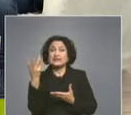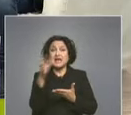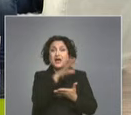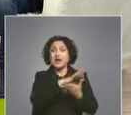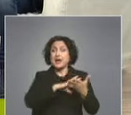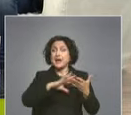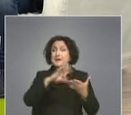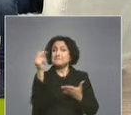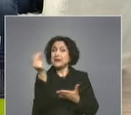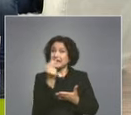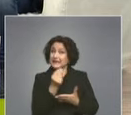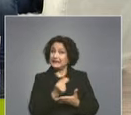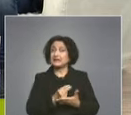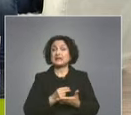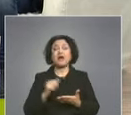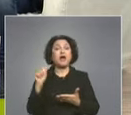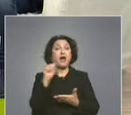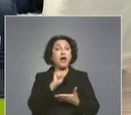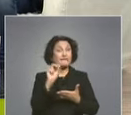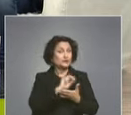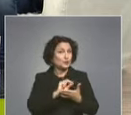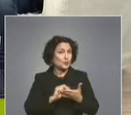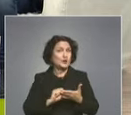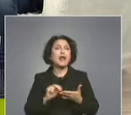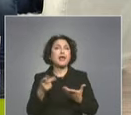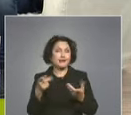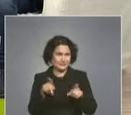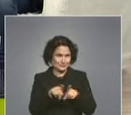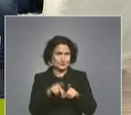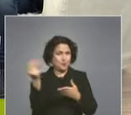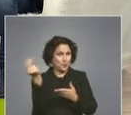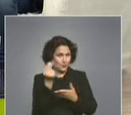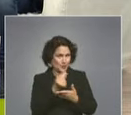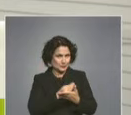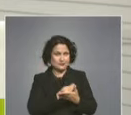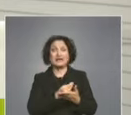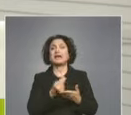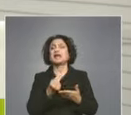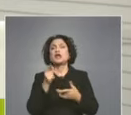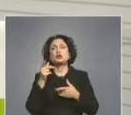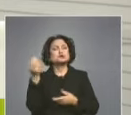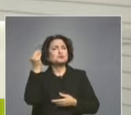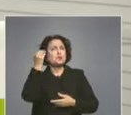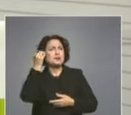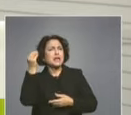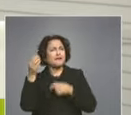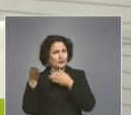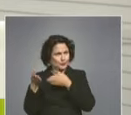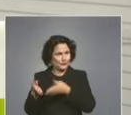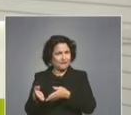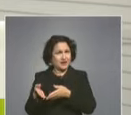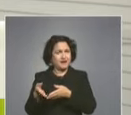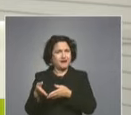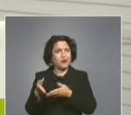че автора на книгата е художник. По някакъв начин личи и той разбира се споменава и за това, защото има,